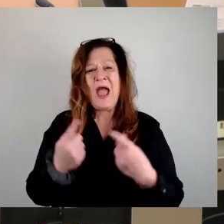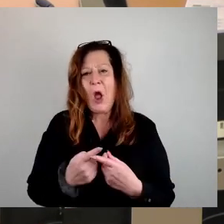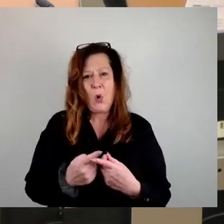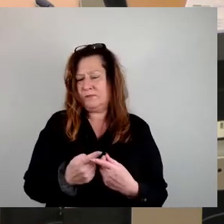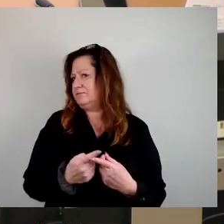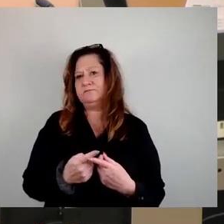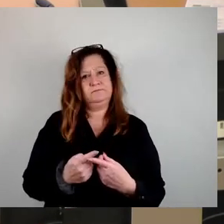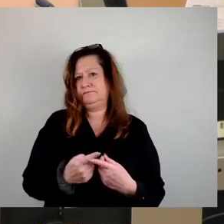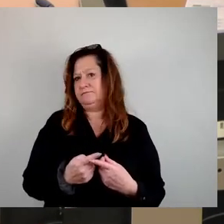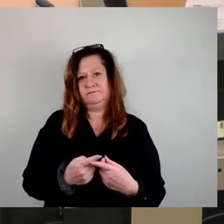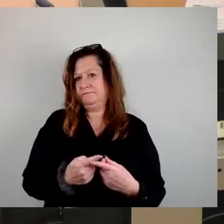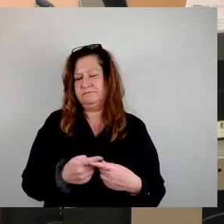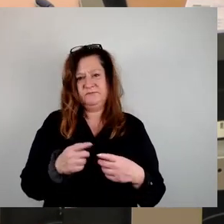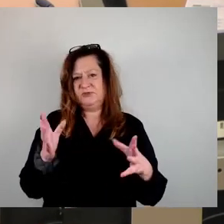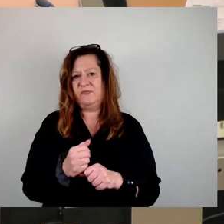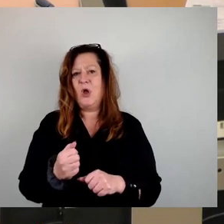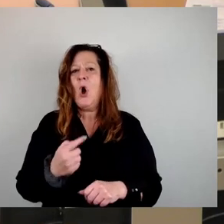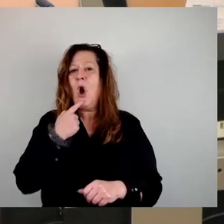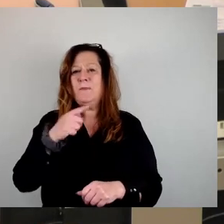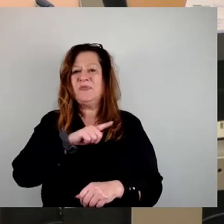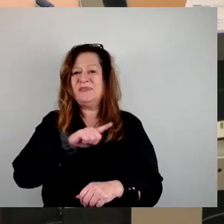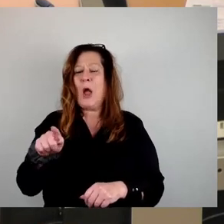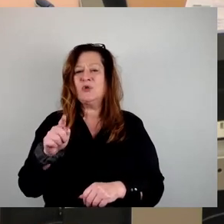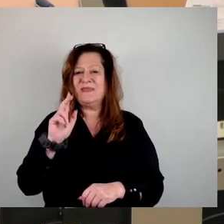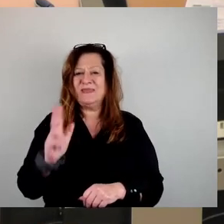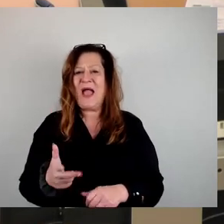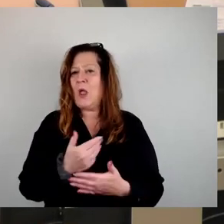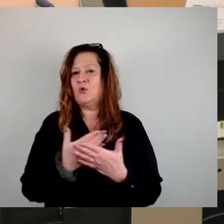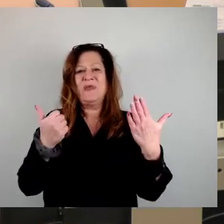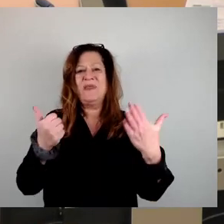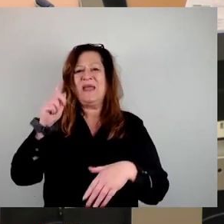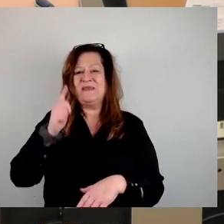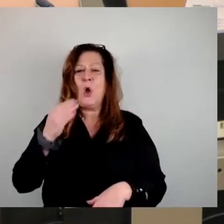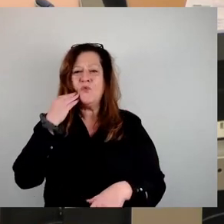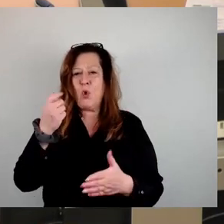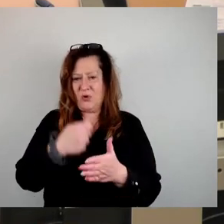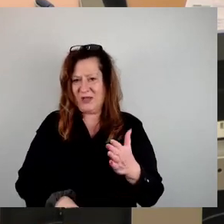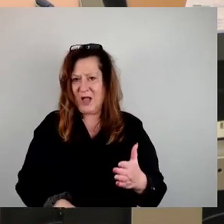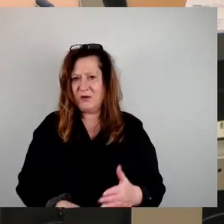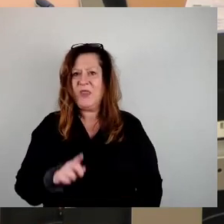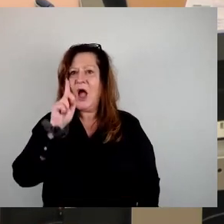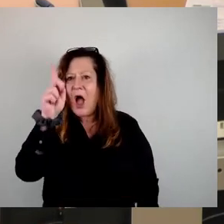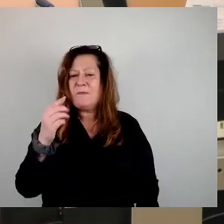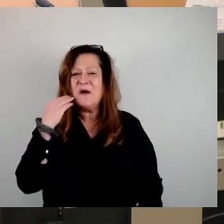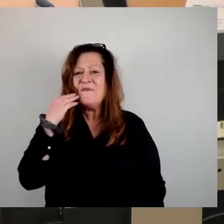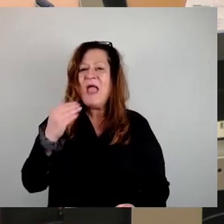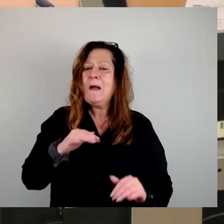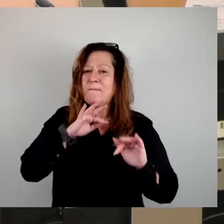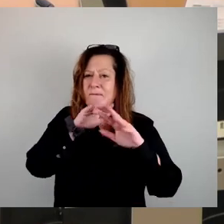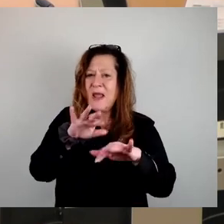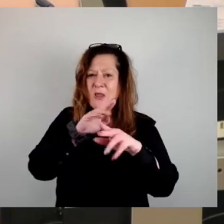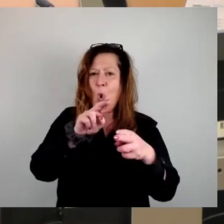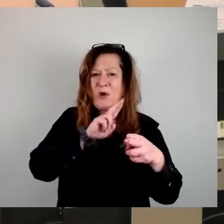ob man 1.300 oder ob man 6.000 Wohnungen kauft. Aber wer Millionen in die Sanierung bestehender Wohnungen steckt